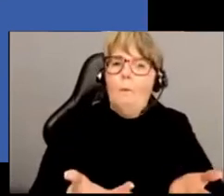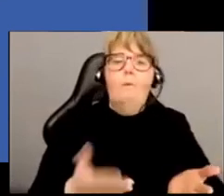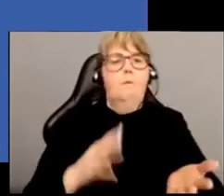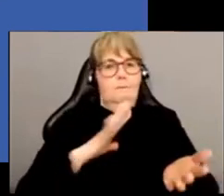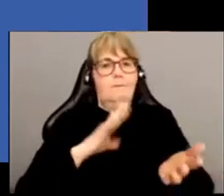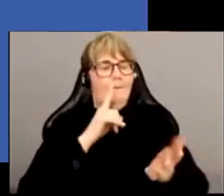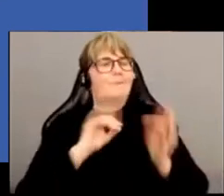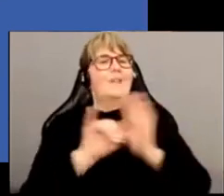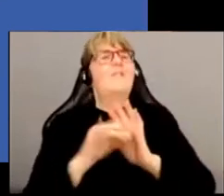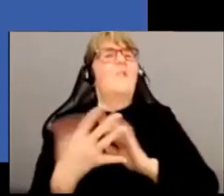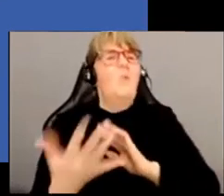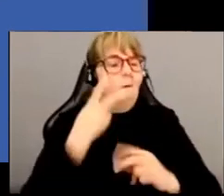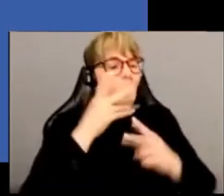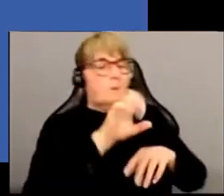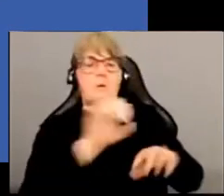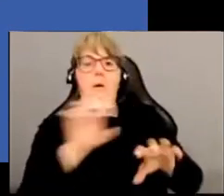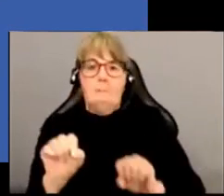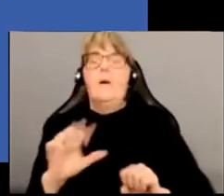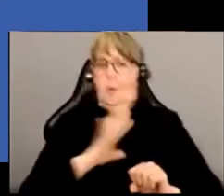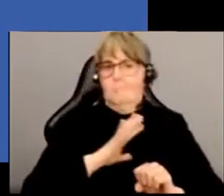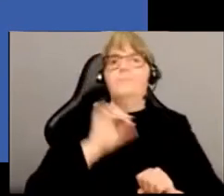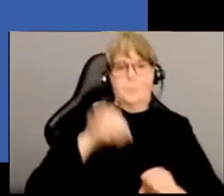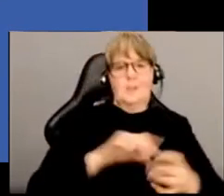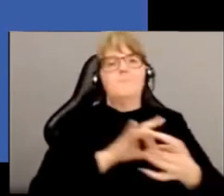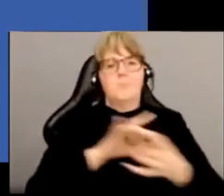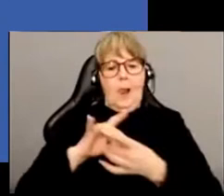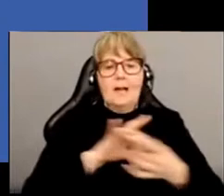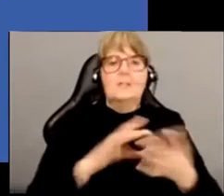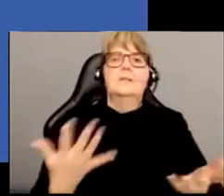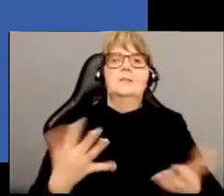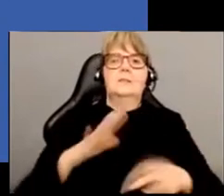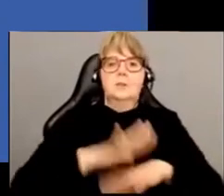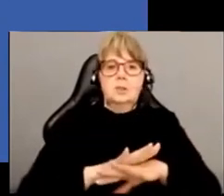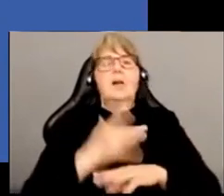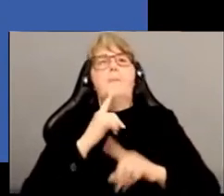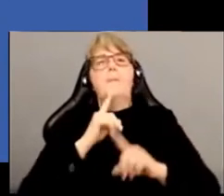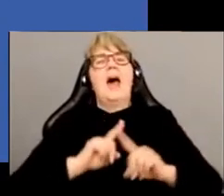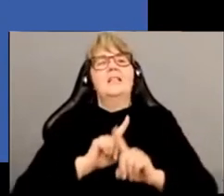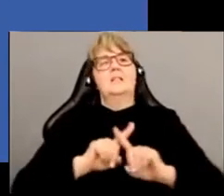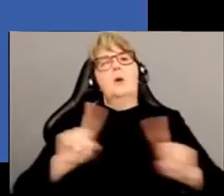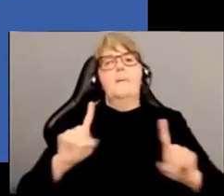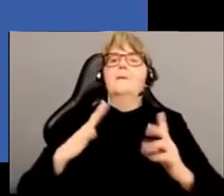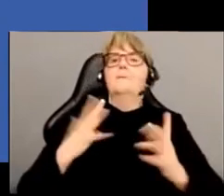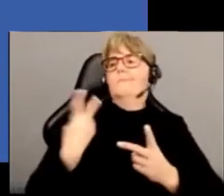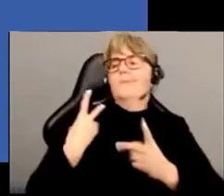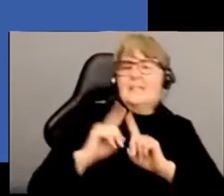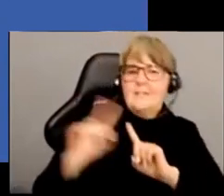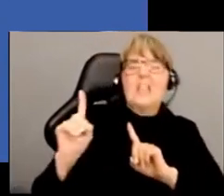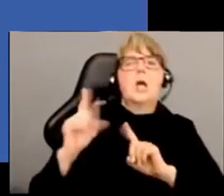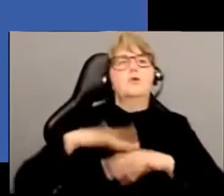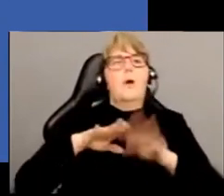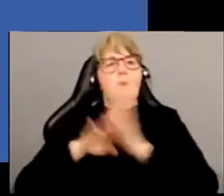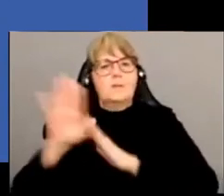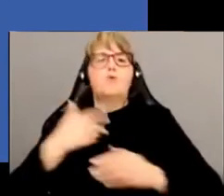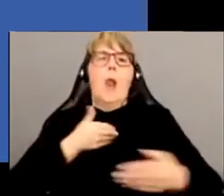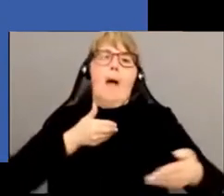il identifie qu'il y a finalement une corrélation entre la divergence évolutive et la proximité qui